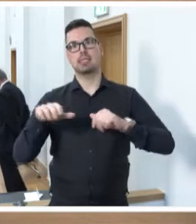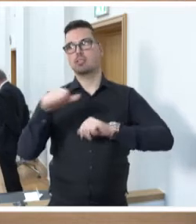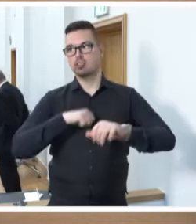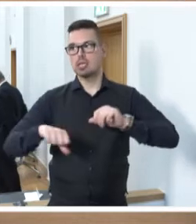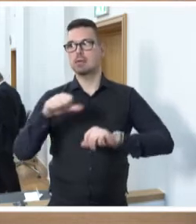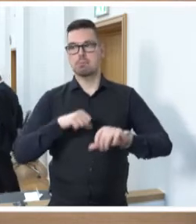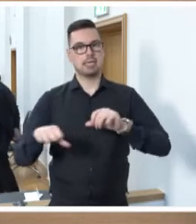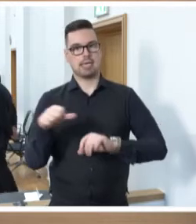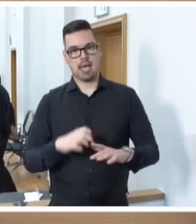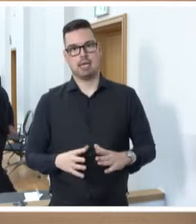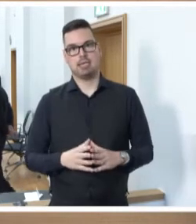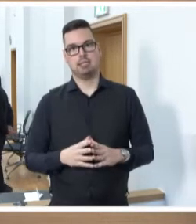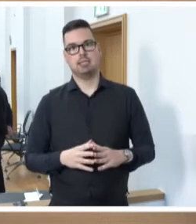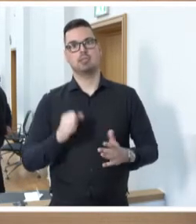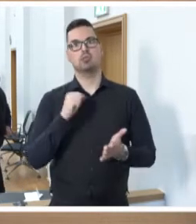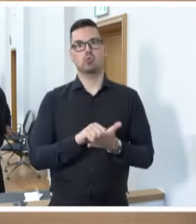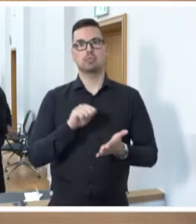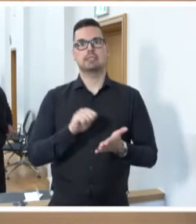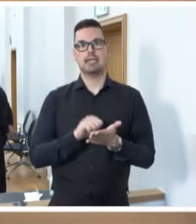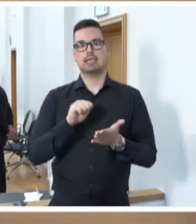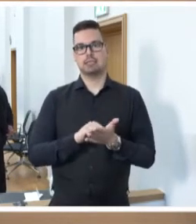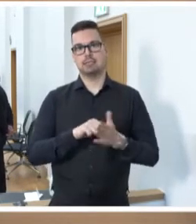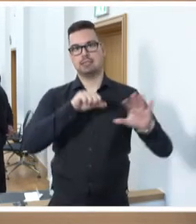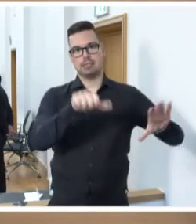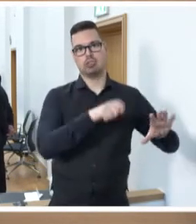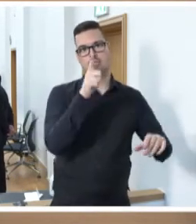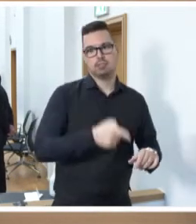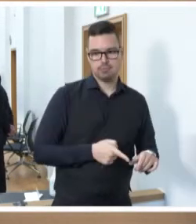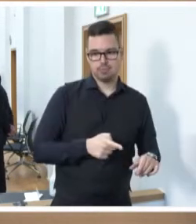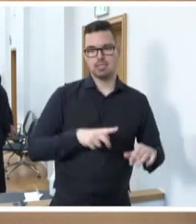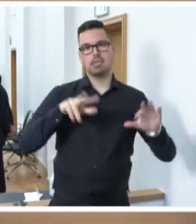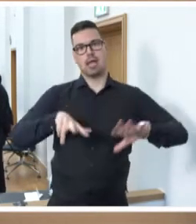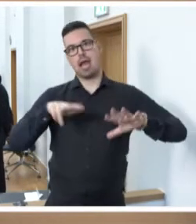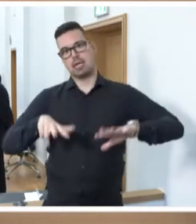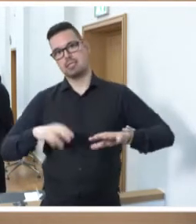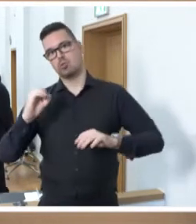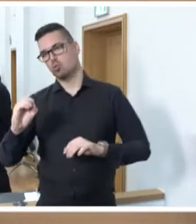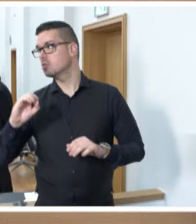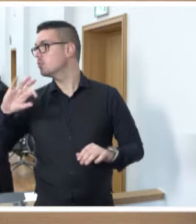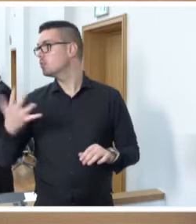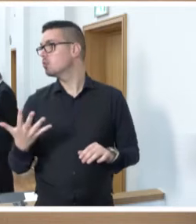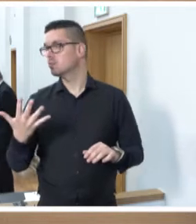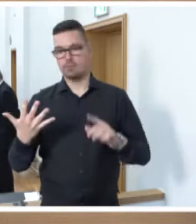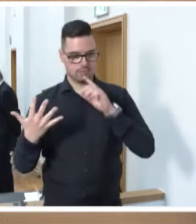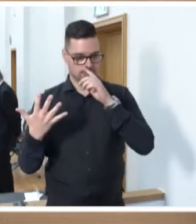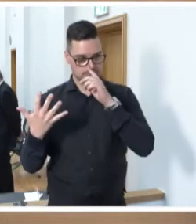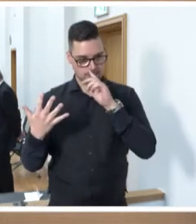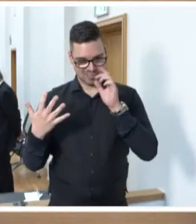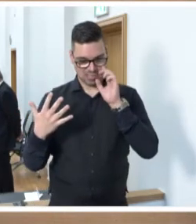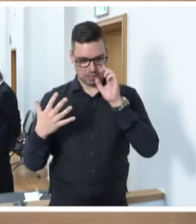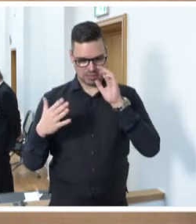Lebensmittelchemiker, Drucksache 16-1805 wurde mit Zustimmung der